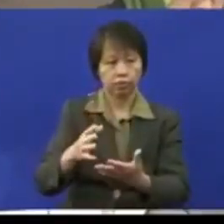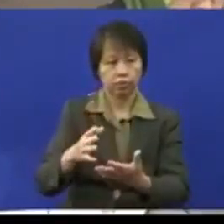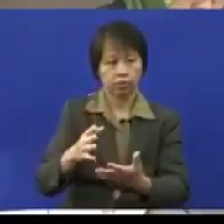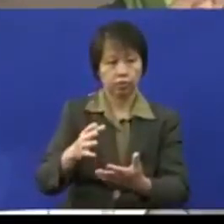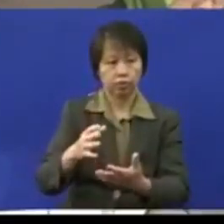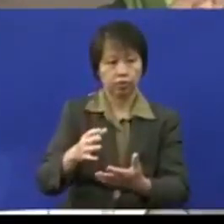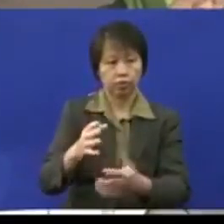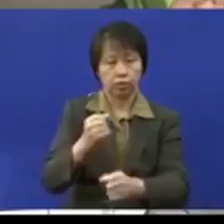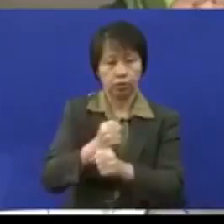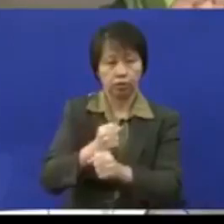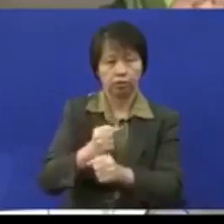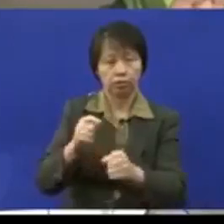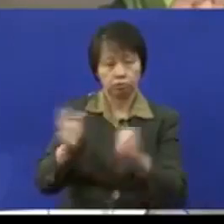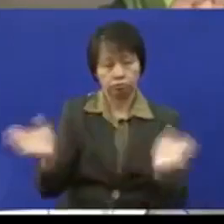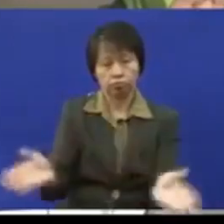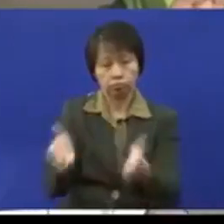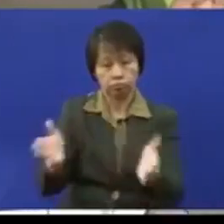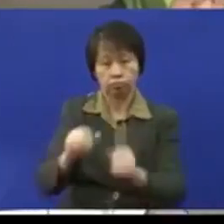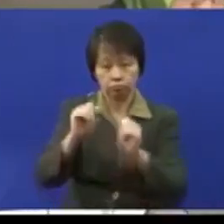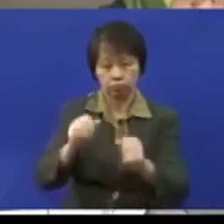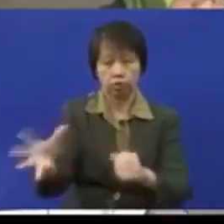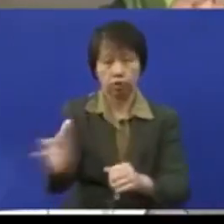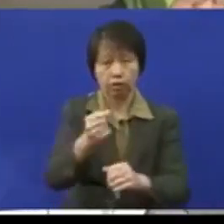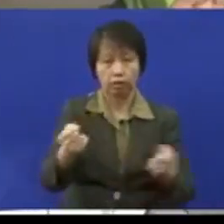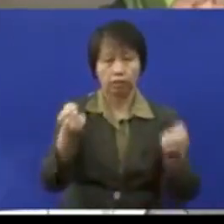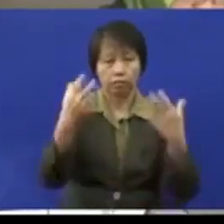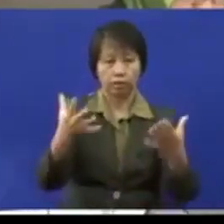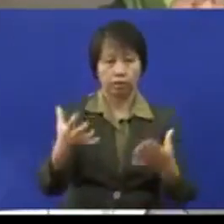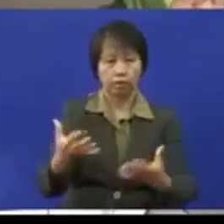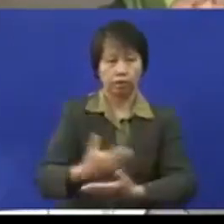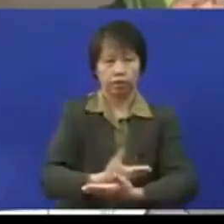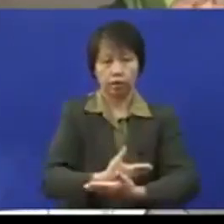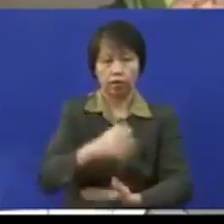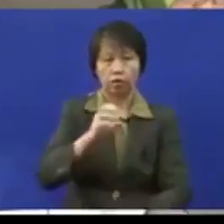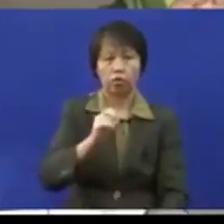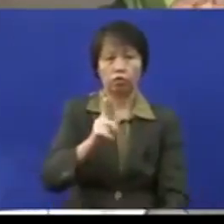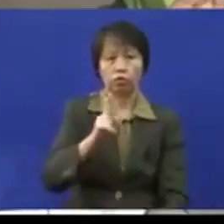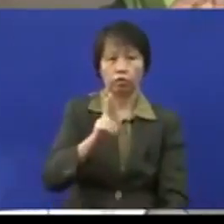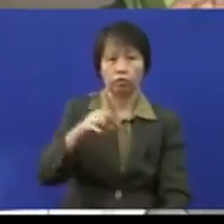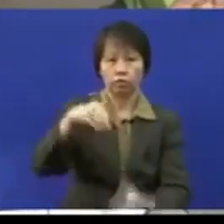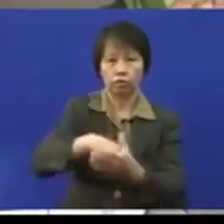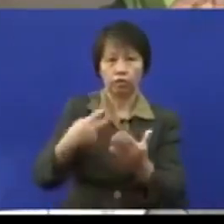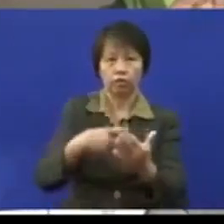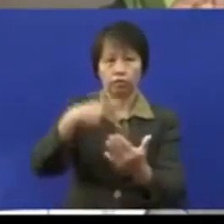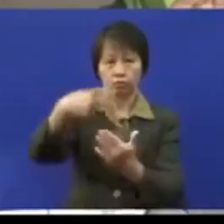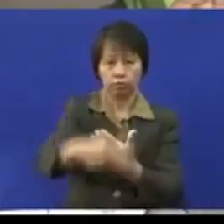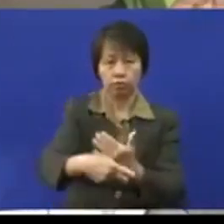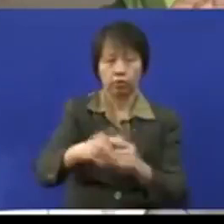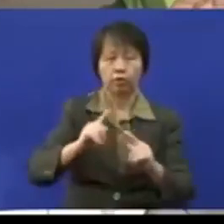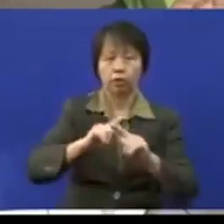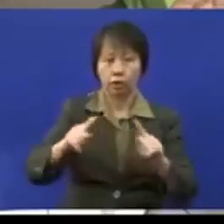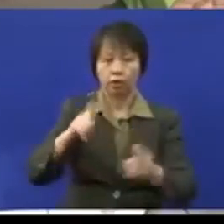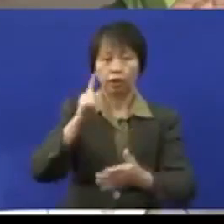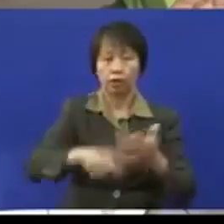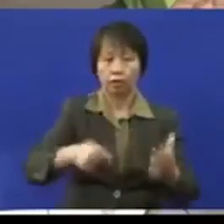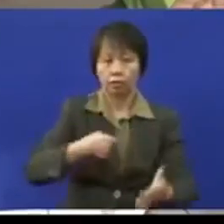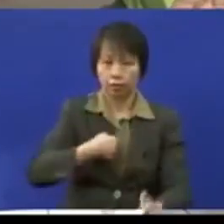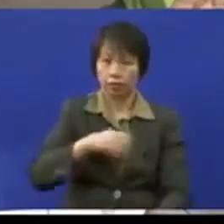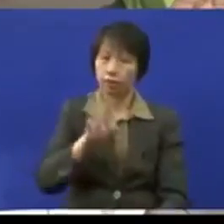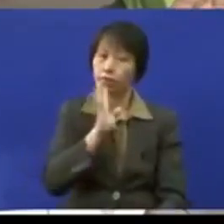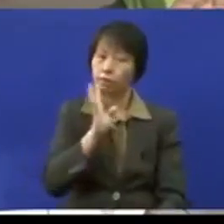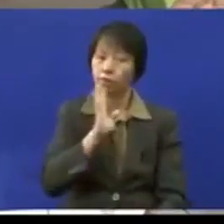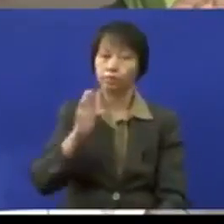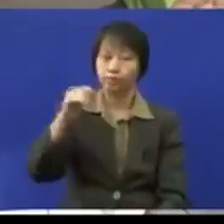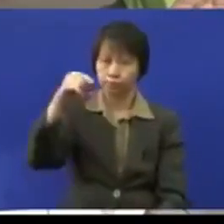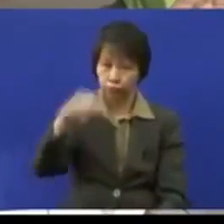suntikan untuk memastikan boleh mengambil banyak-banyak ramai lagi anak-anak OKU ini dalam program mereka tetapi apa yang saya ingin nyatakan di